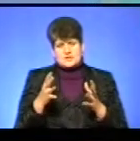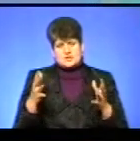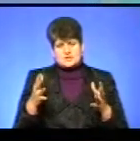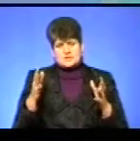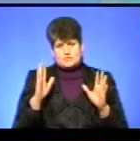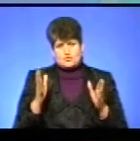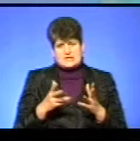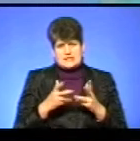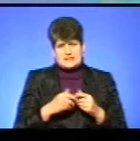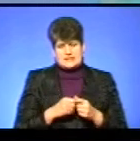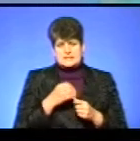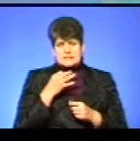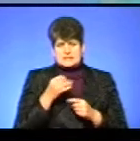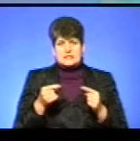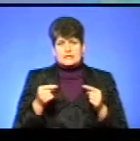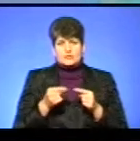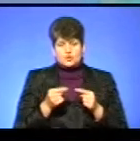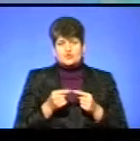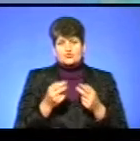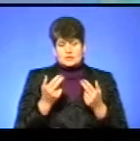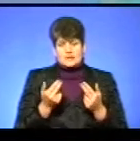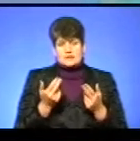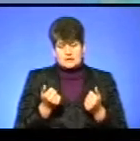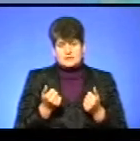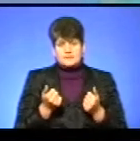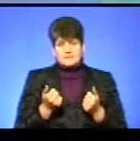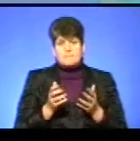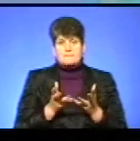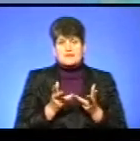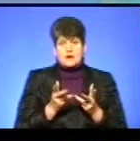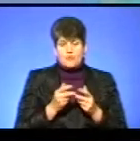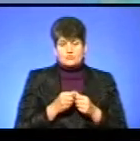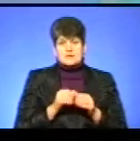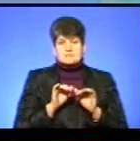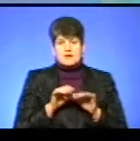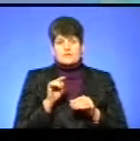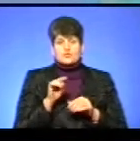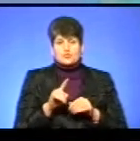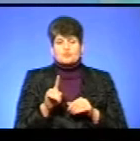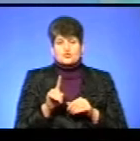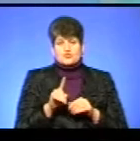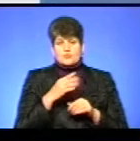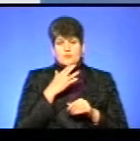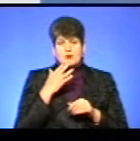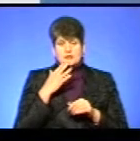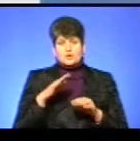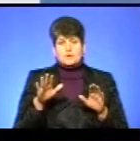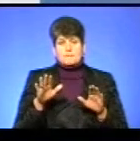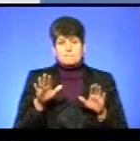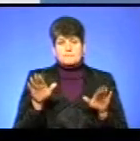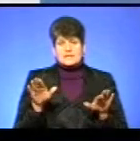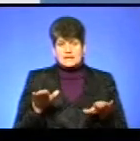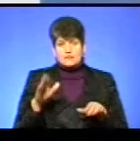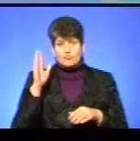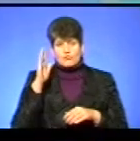Сказати точно так, ми підраховували, але справа в тому, що багато птахів в воді і з